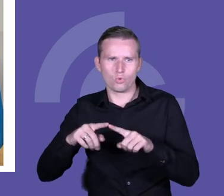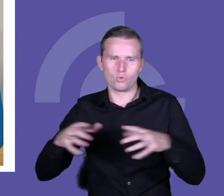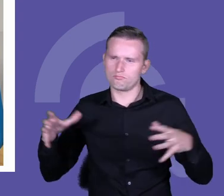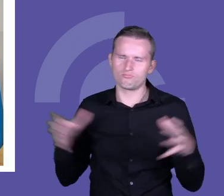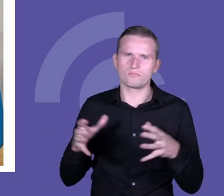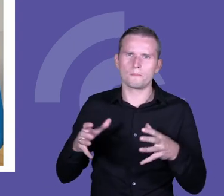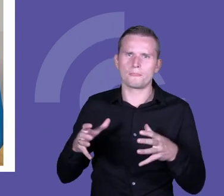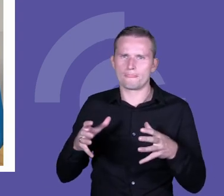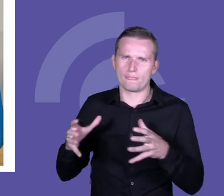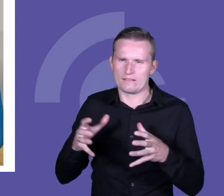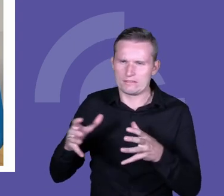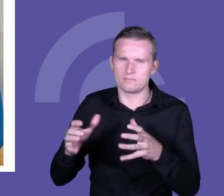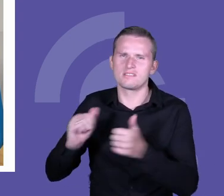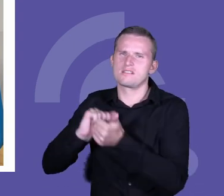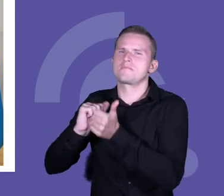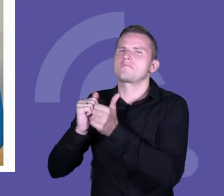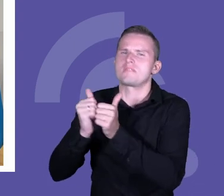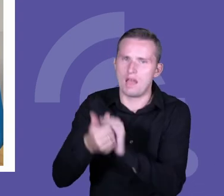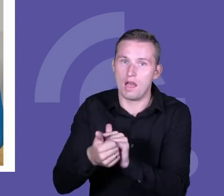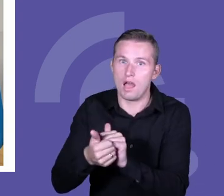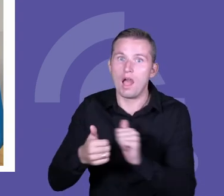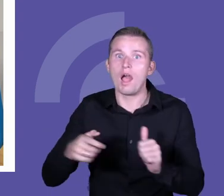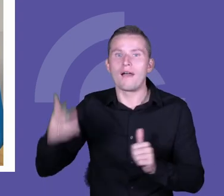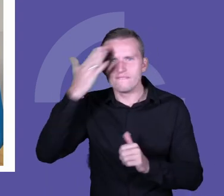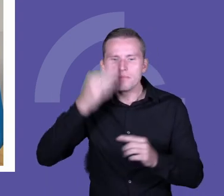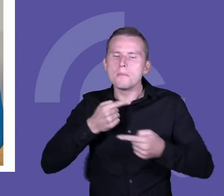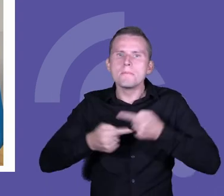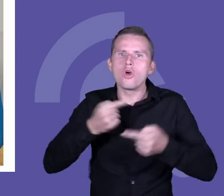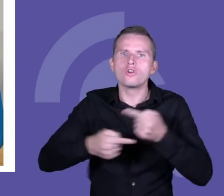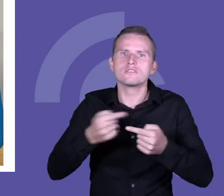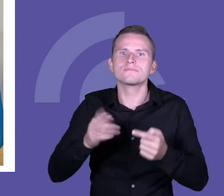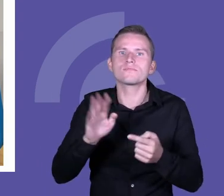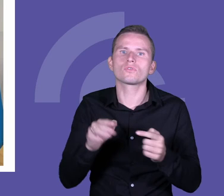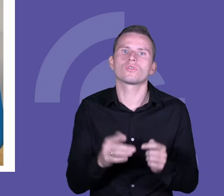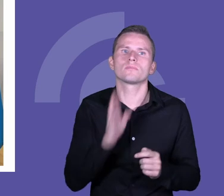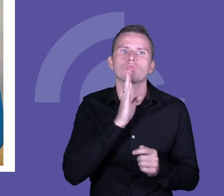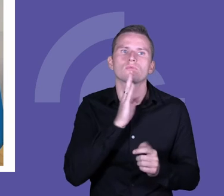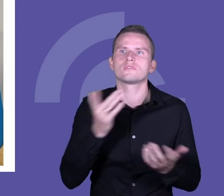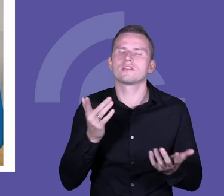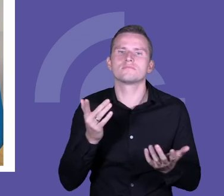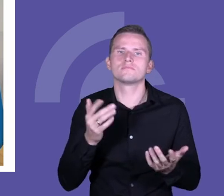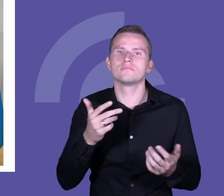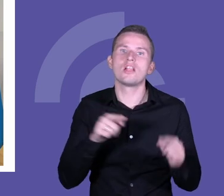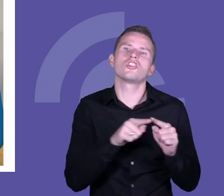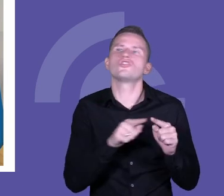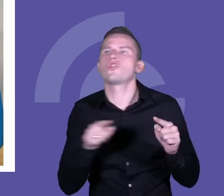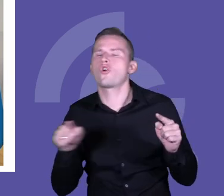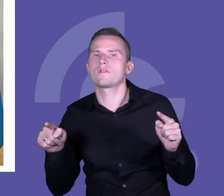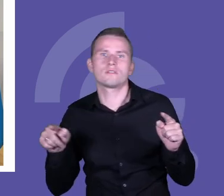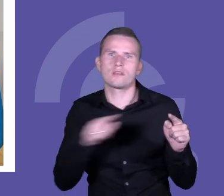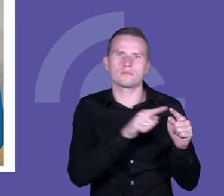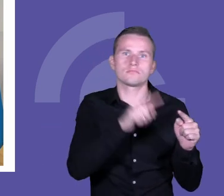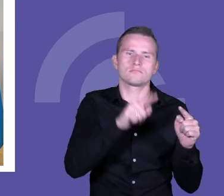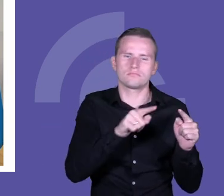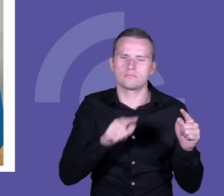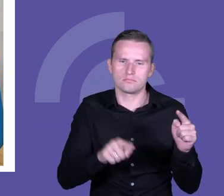a wiemy, że dzisiaj procesy, w których bierzemy udział nie są procesami liniowymi, że one są nieliniowe, że po drodze nam się wiele rzeczy może